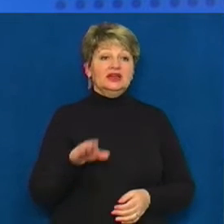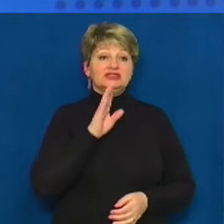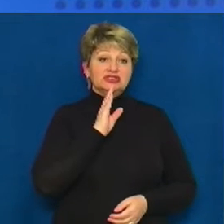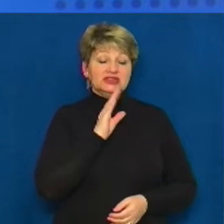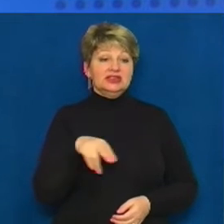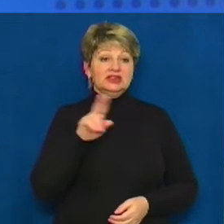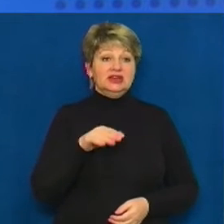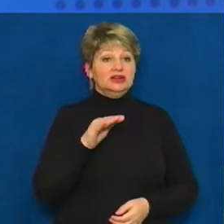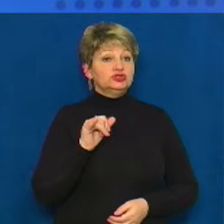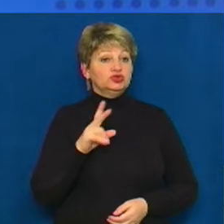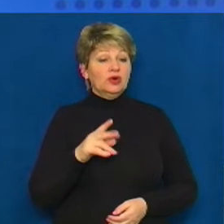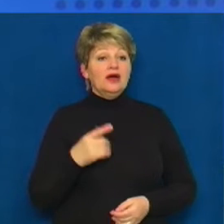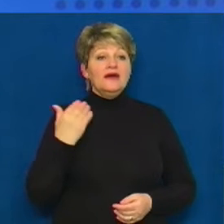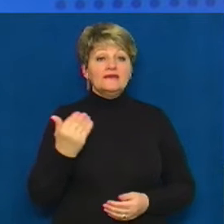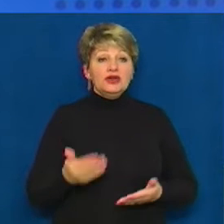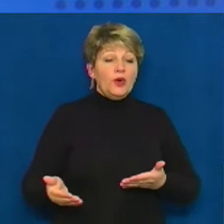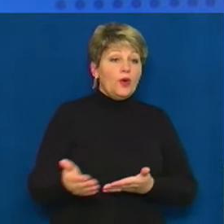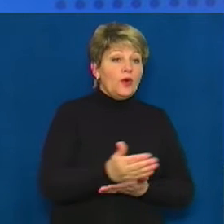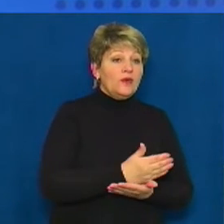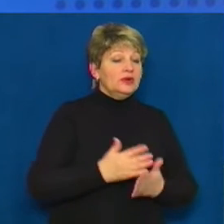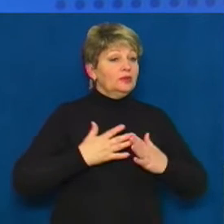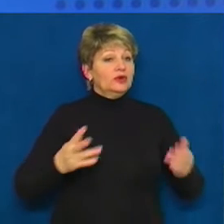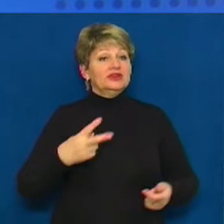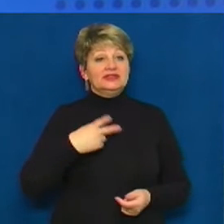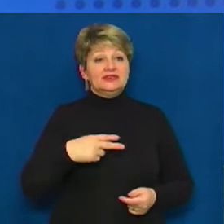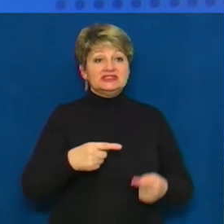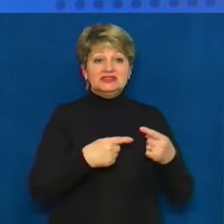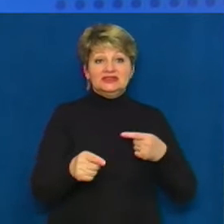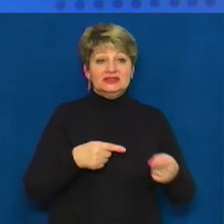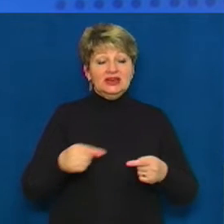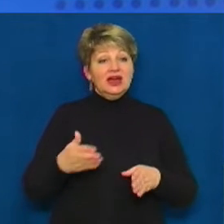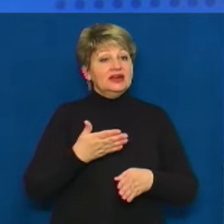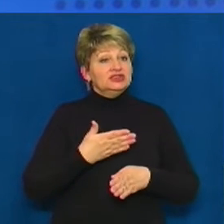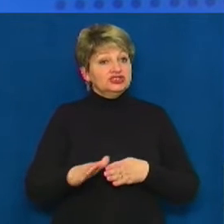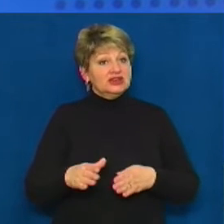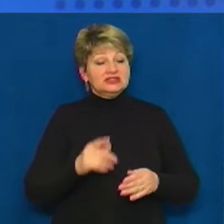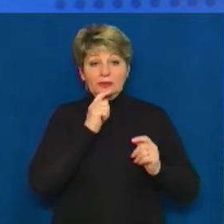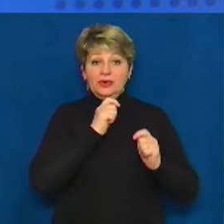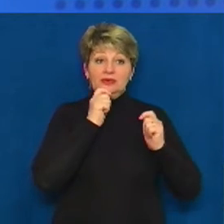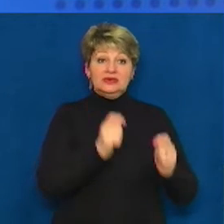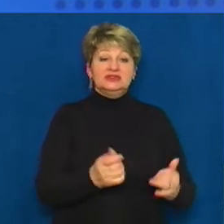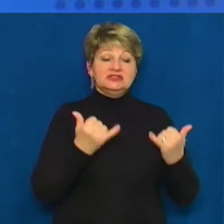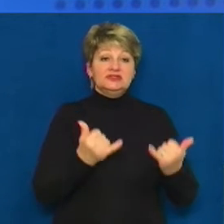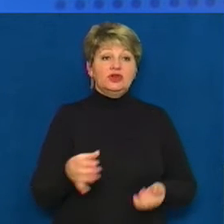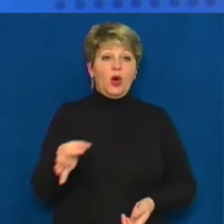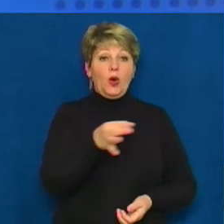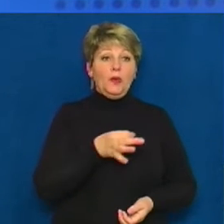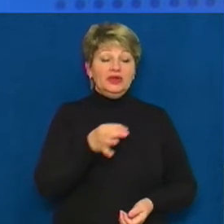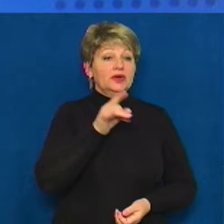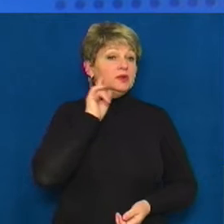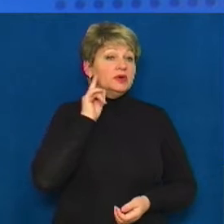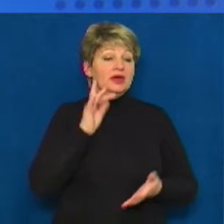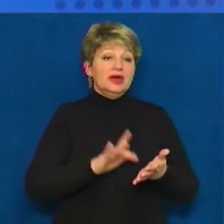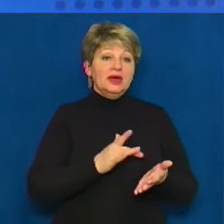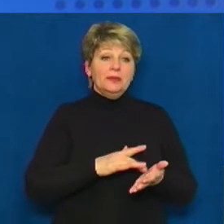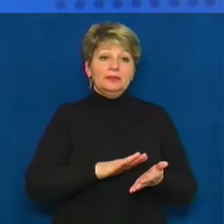колекції майстрині більше 20 авторських виробів. Частину своєї колекції Дар'я презентувала сьогодні в обласній юнацькій бібліотеці імені